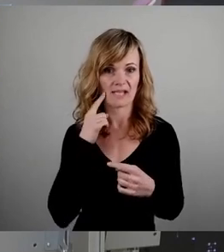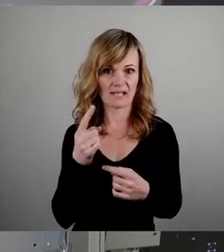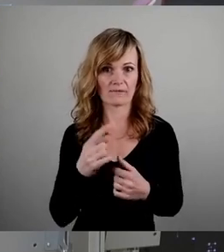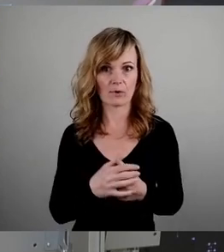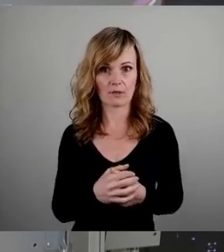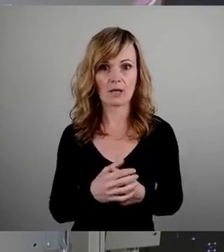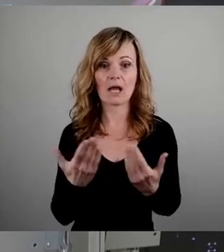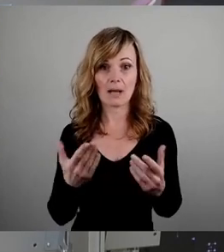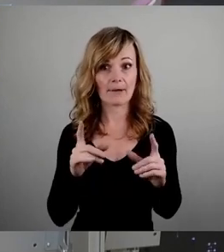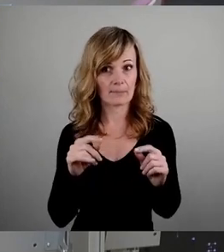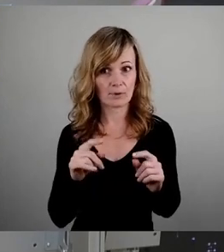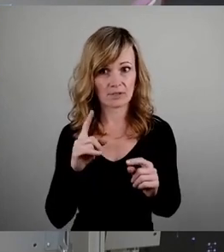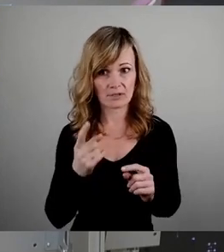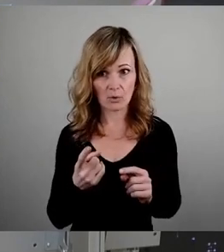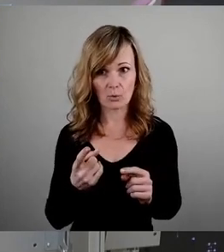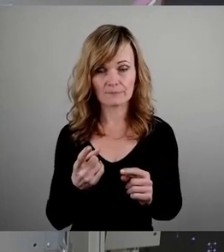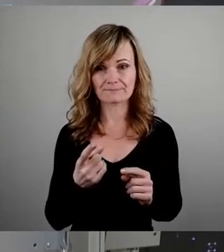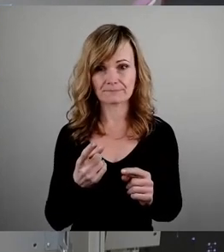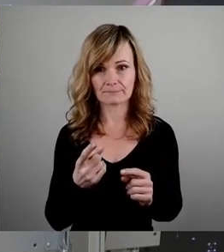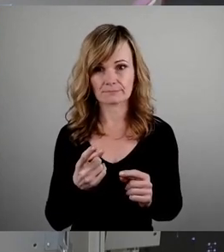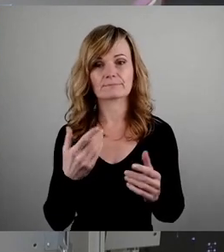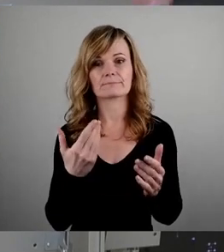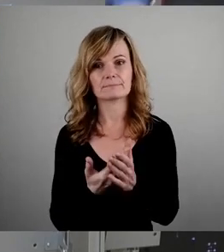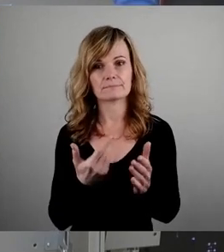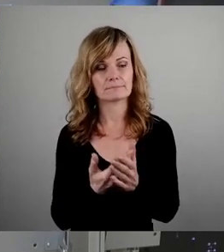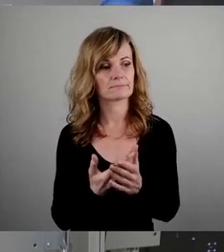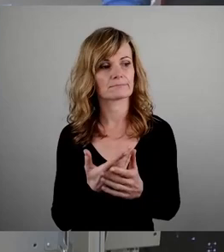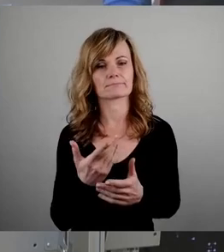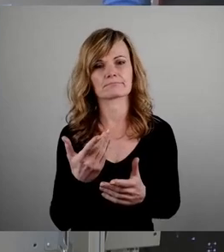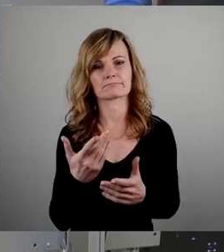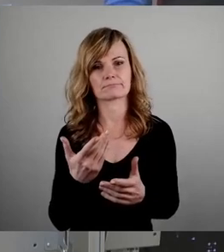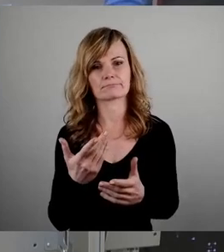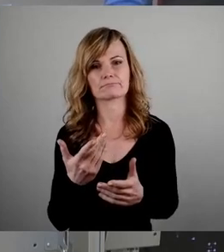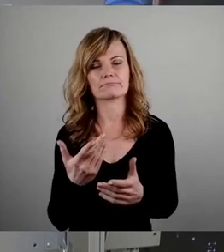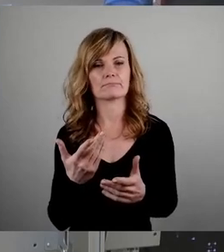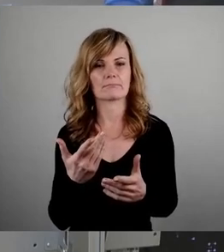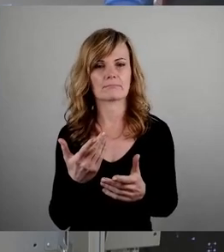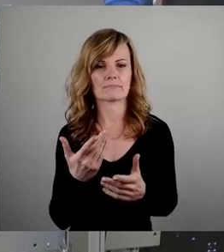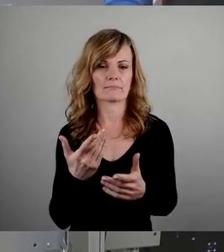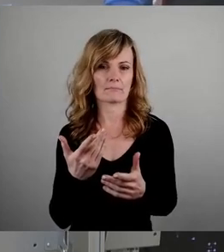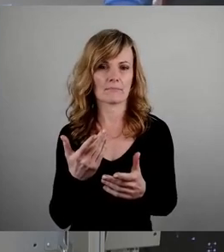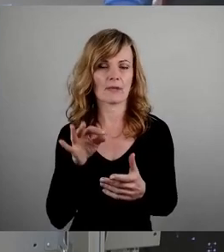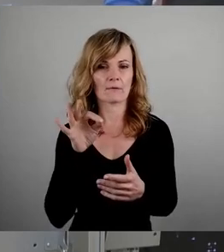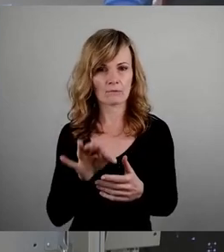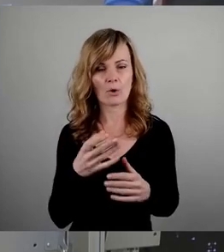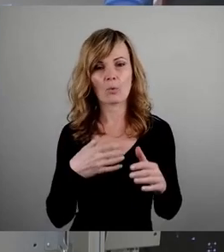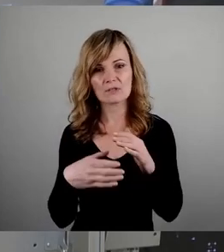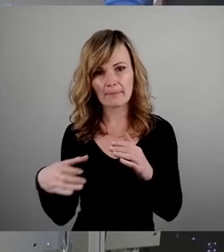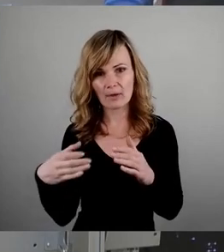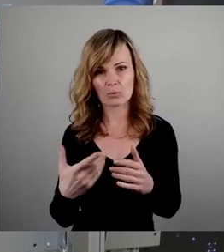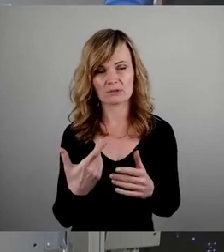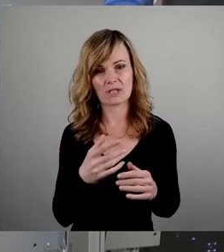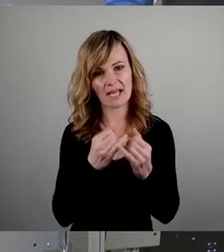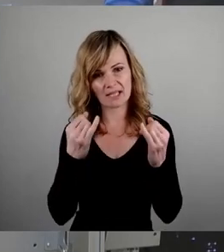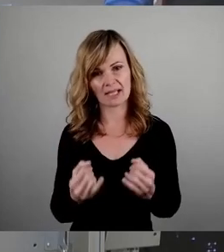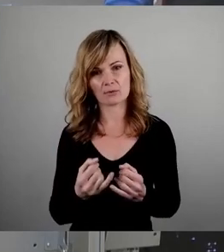Das heißt aber, das Gros dieser Gelder geht drauf für Unterbringungseinrichtungen. Jetzt muss man sich